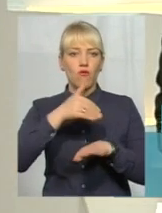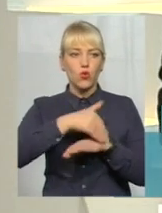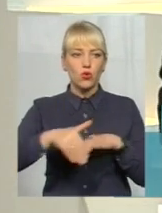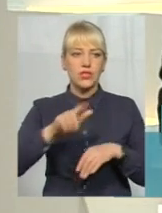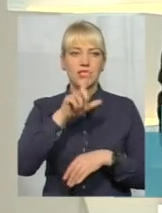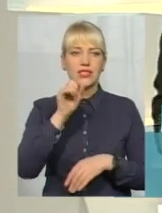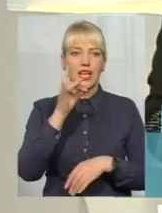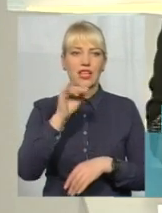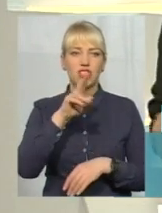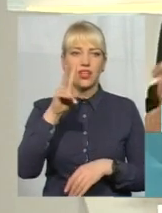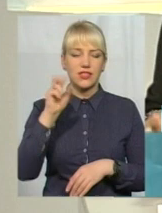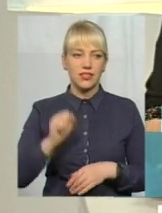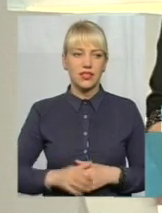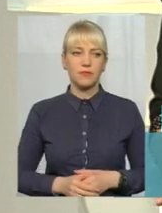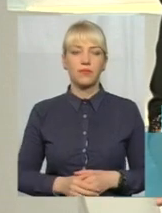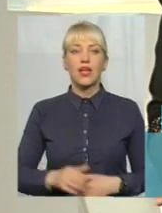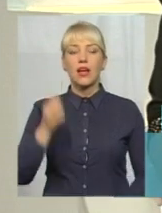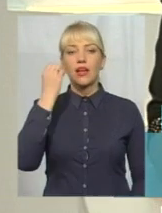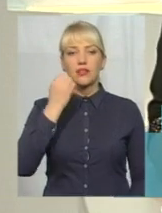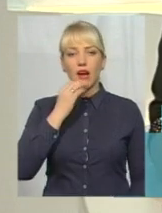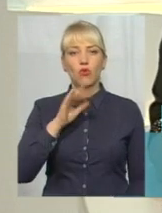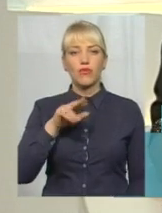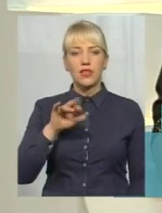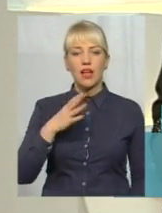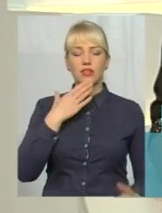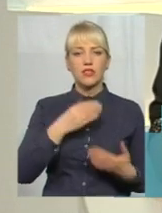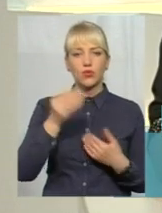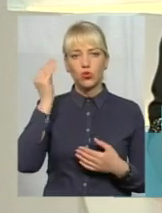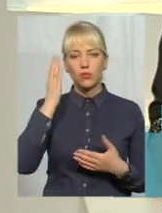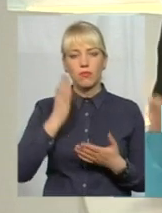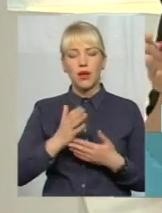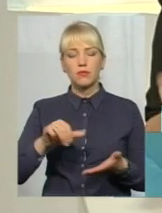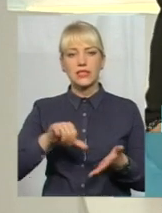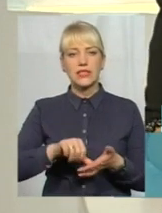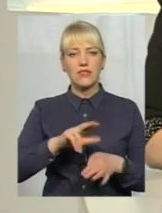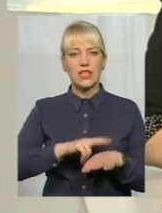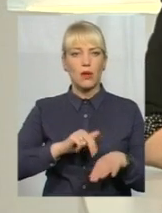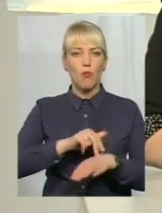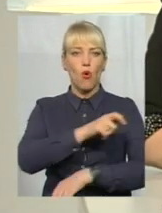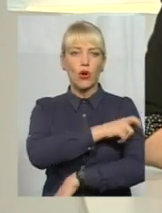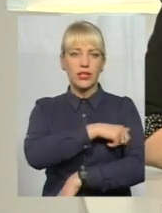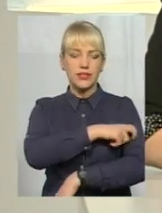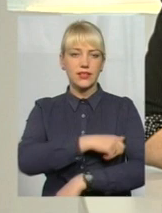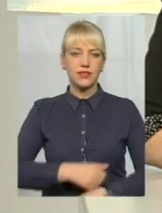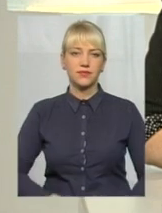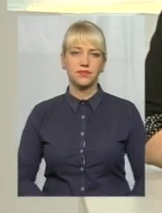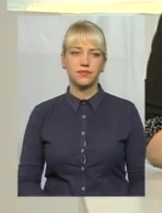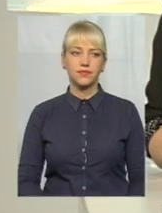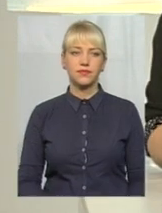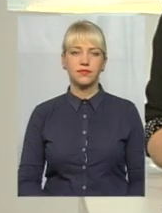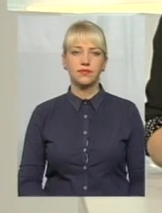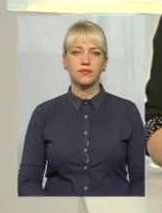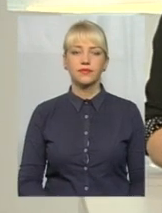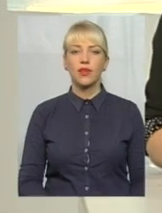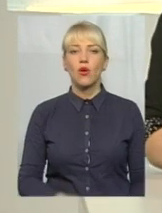Дякую, пане Віталію, свою думку мають і представники патрульної поліції. Про це далі у коментарі про цифри